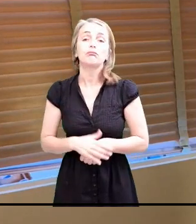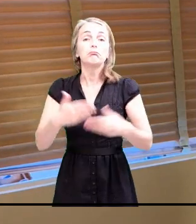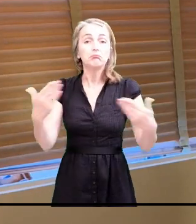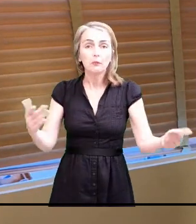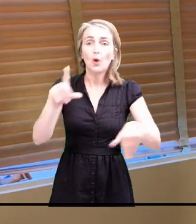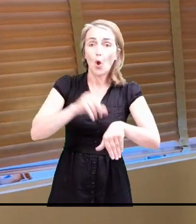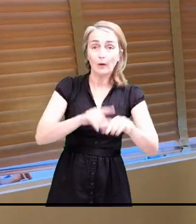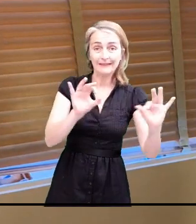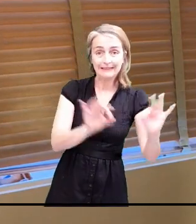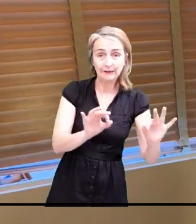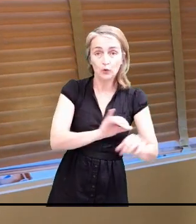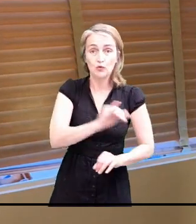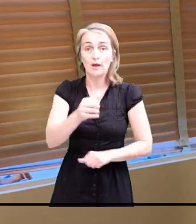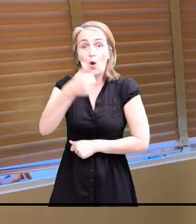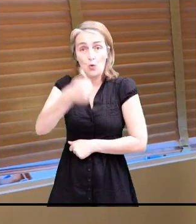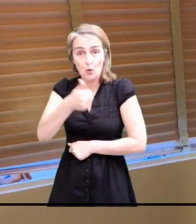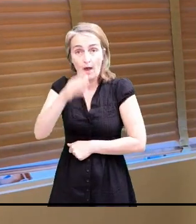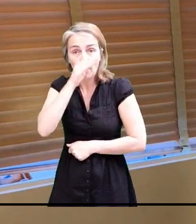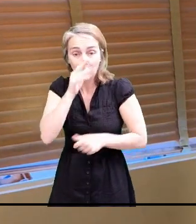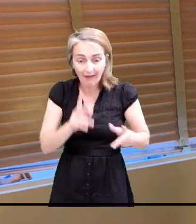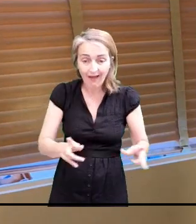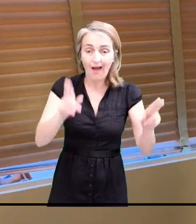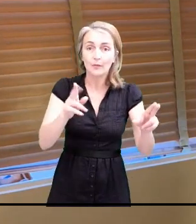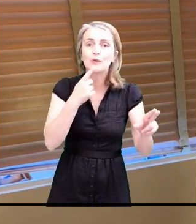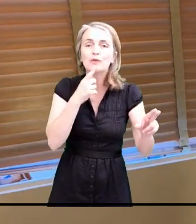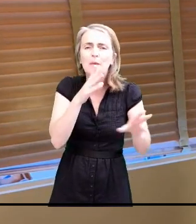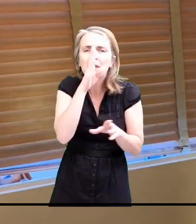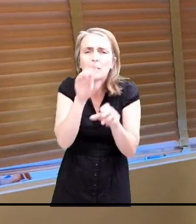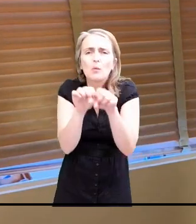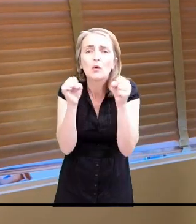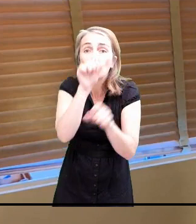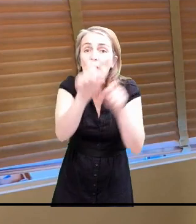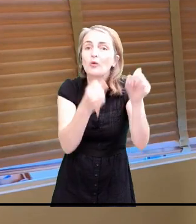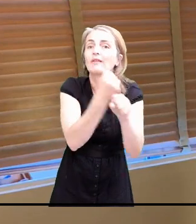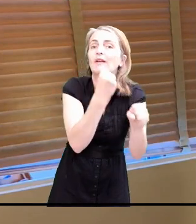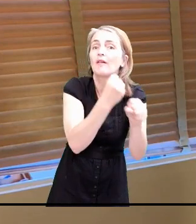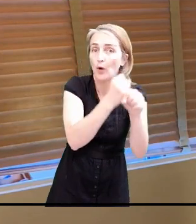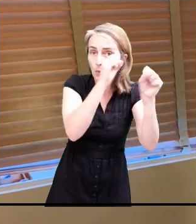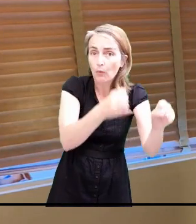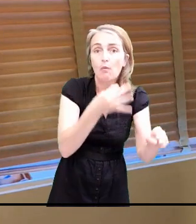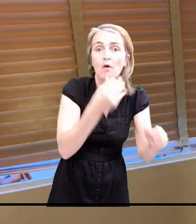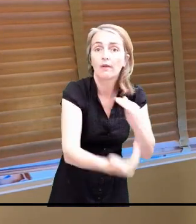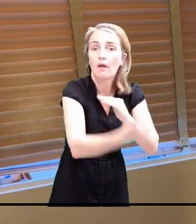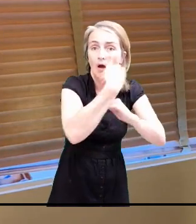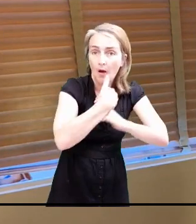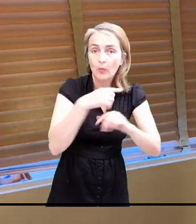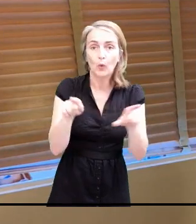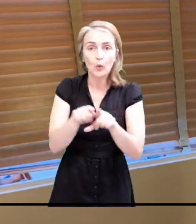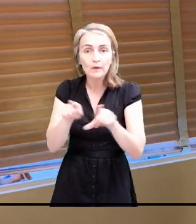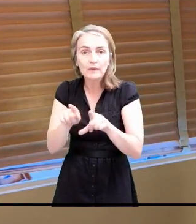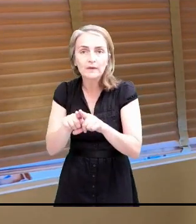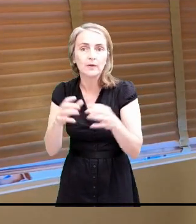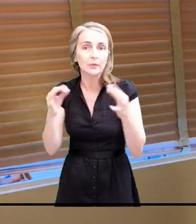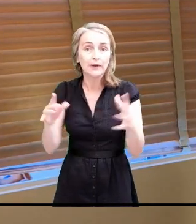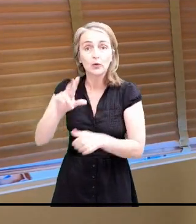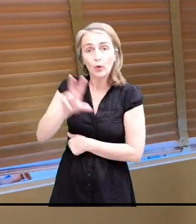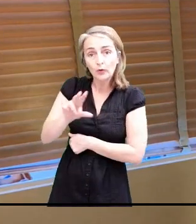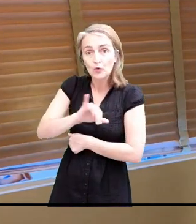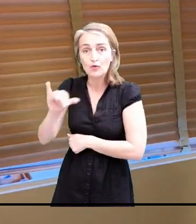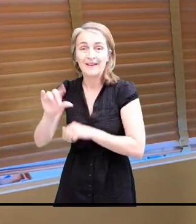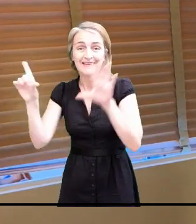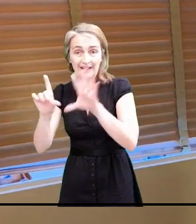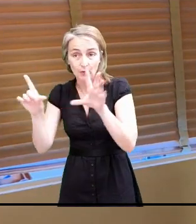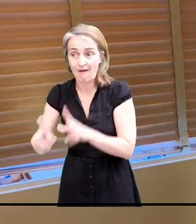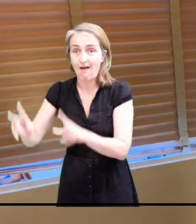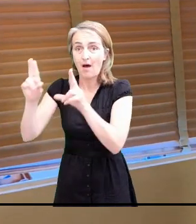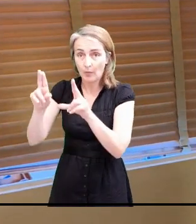prochains, de 10h à 13h, donc ça permet aux gens de 12h à 13h de venir, ceux qui travaillent, et de 15h à 19h, également 19h,